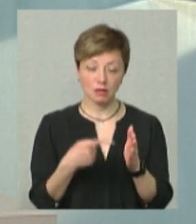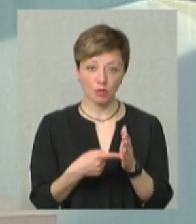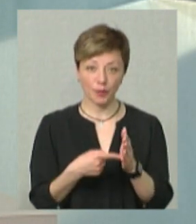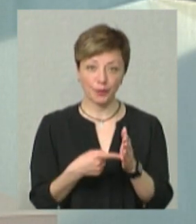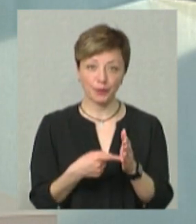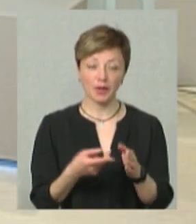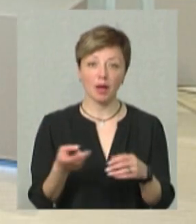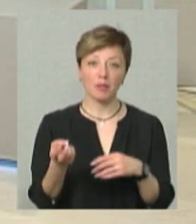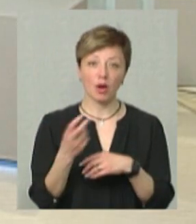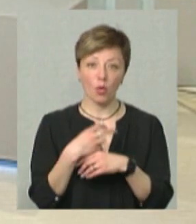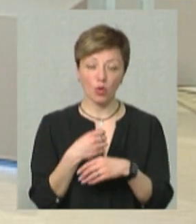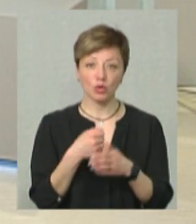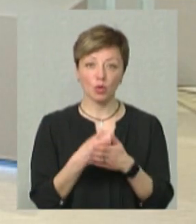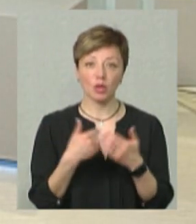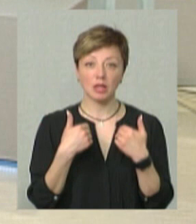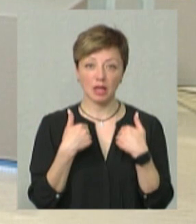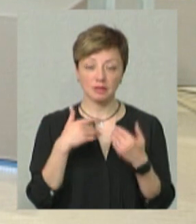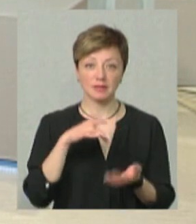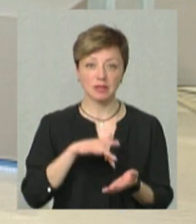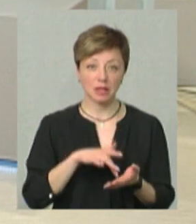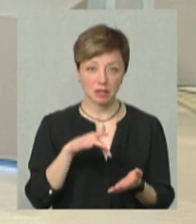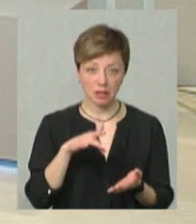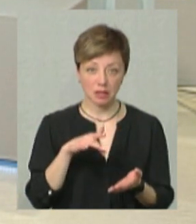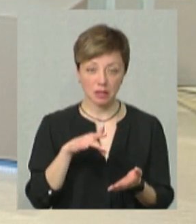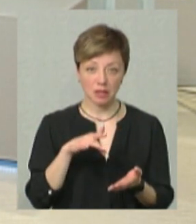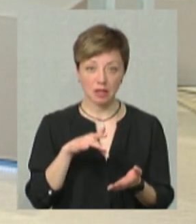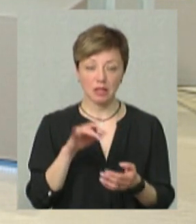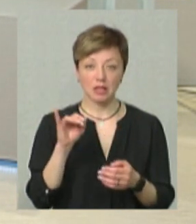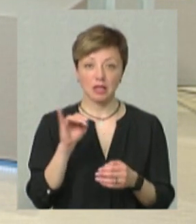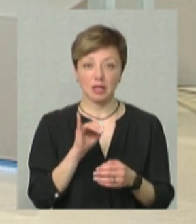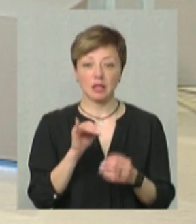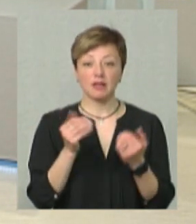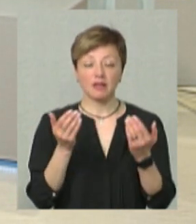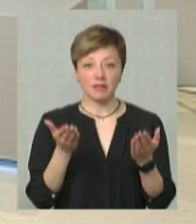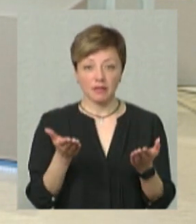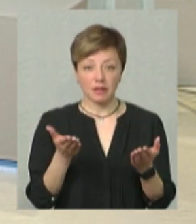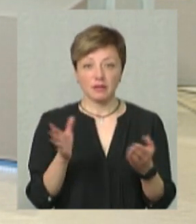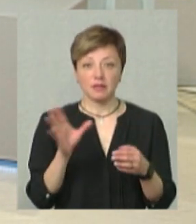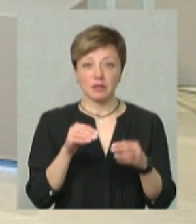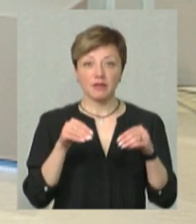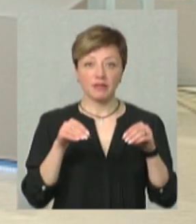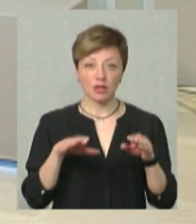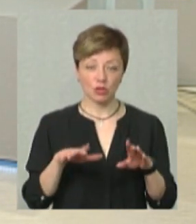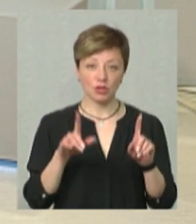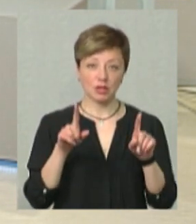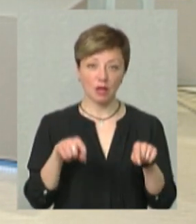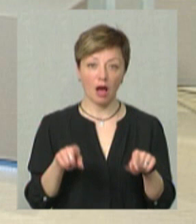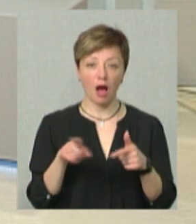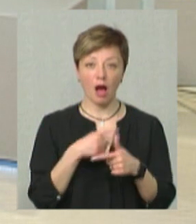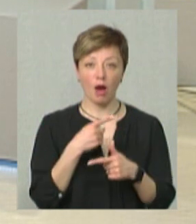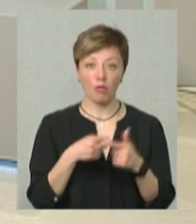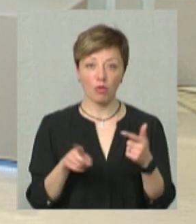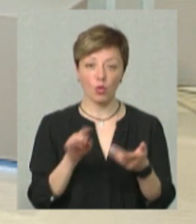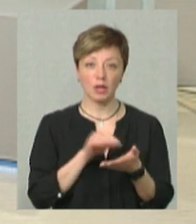Приходьте до нас у коворкинг-центр, і ви… Все вирішується вже там, так? Так, або